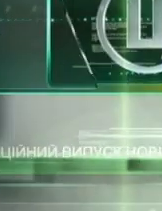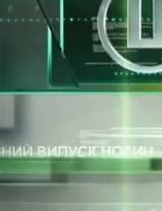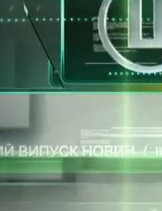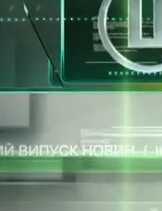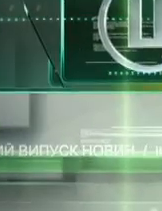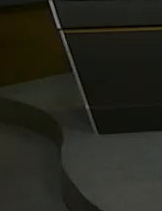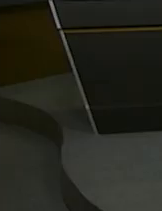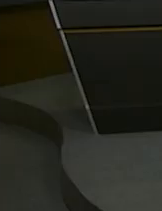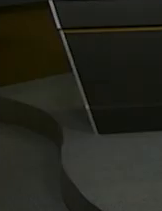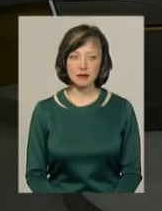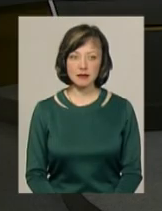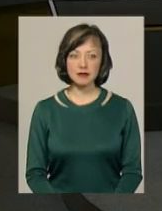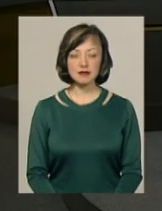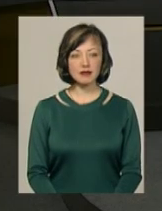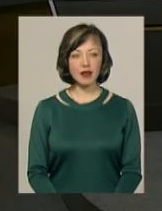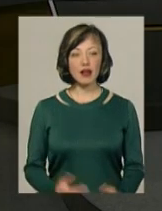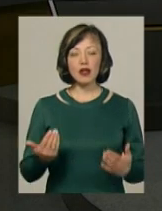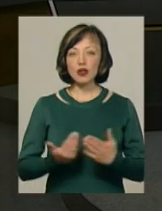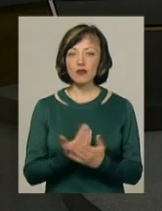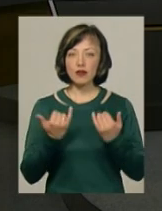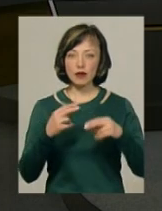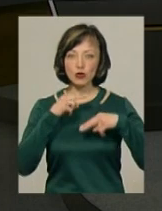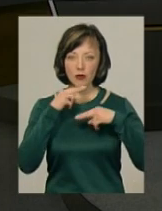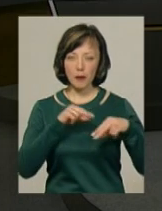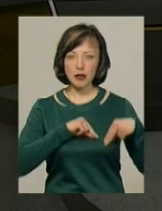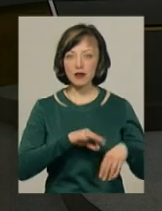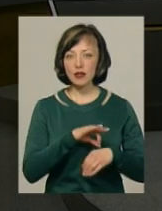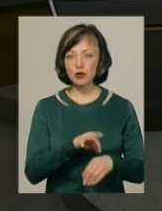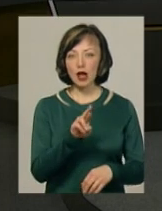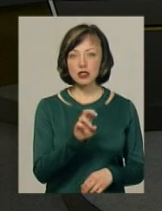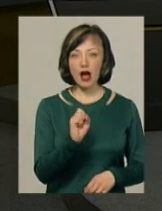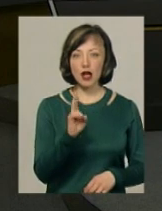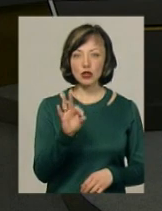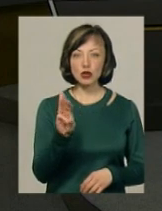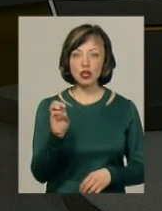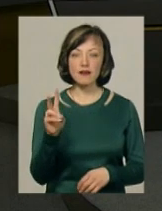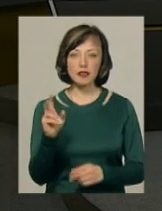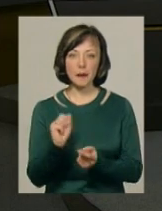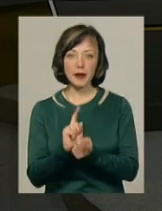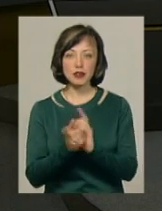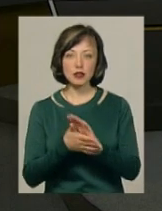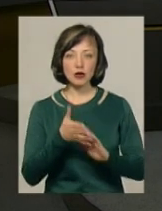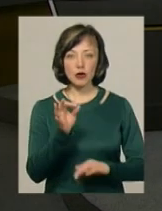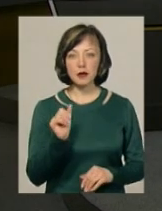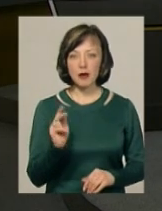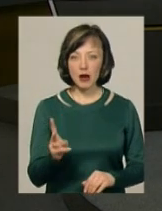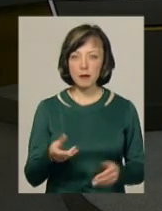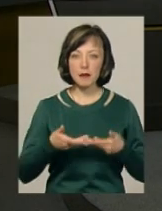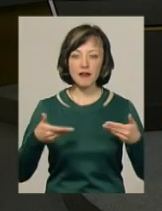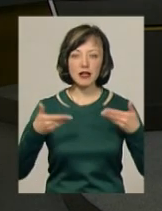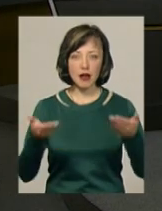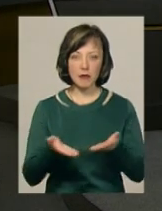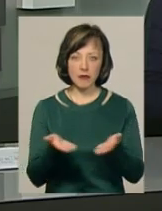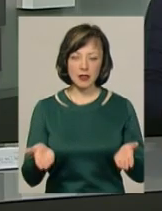Музика Новини до вашої уваги. В студії працює ведуча Ярослава Антошевська, перекладач на жестову мову Ольга Рибак. Ми